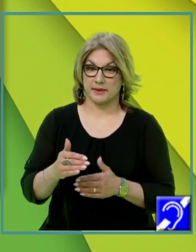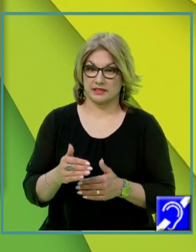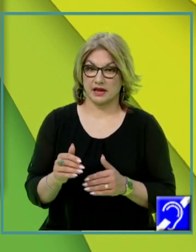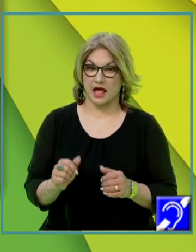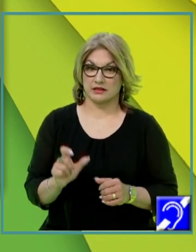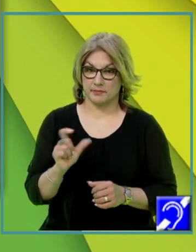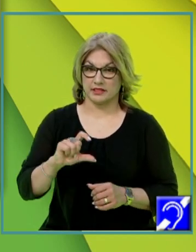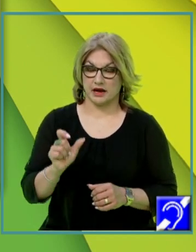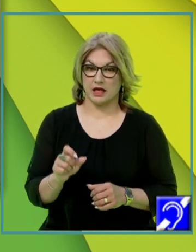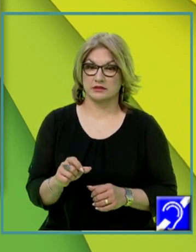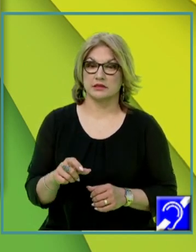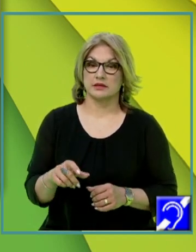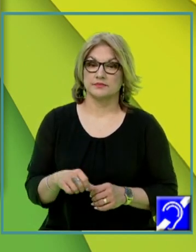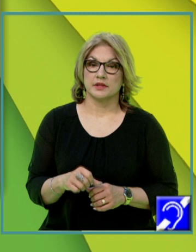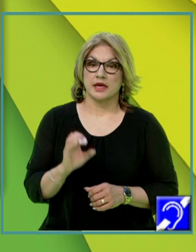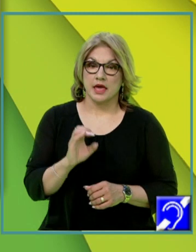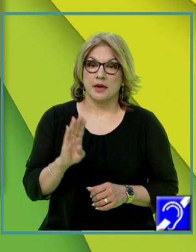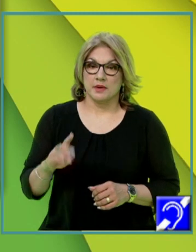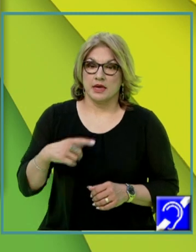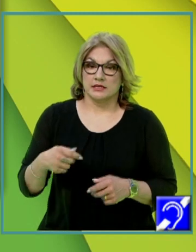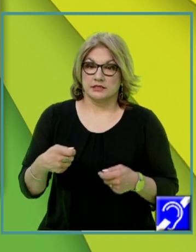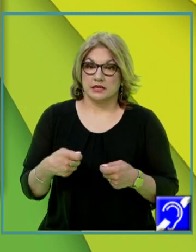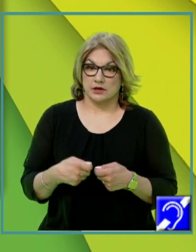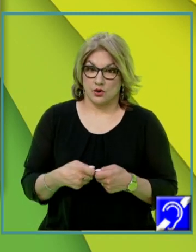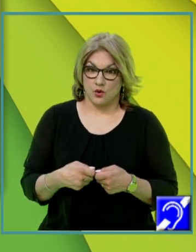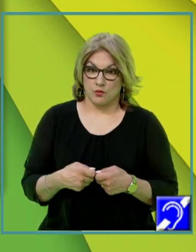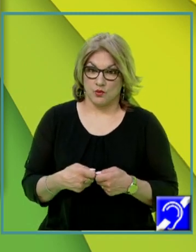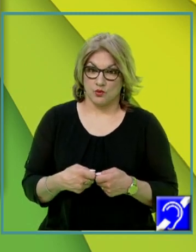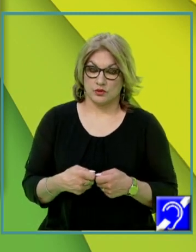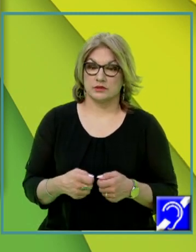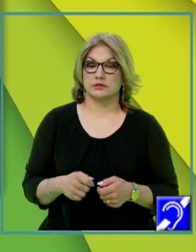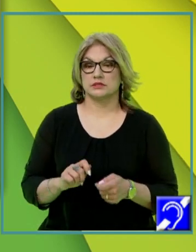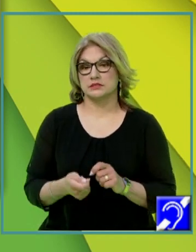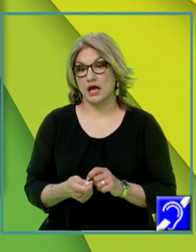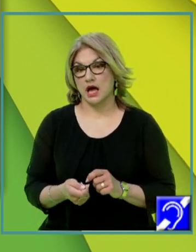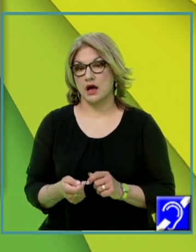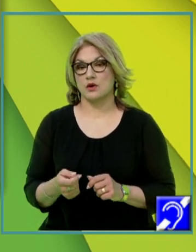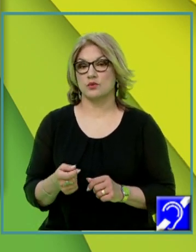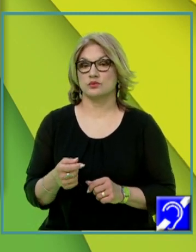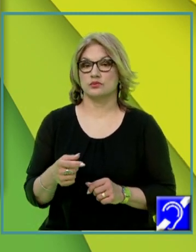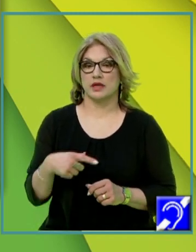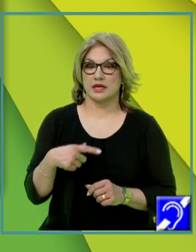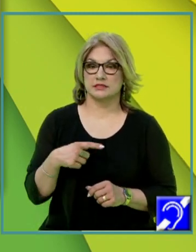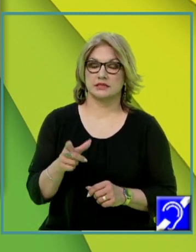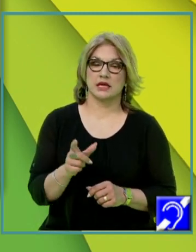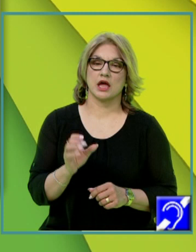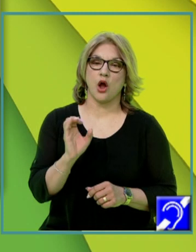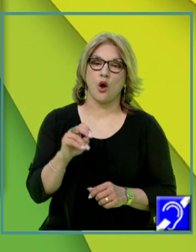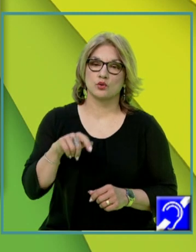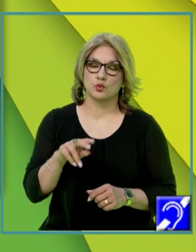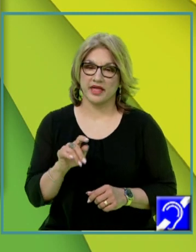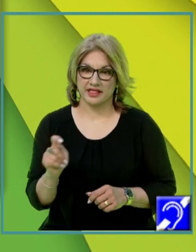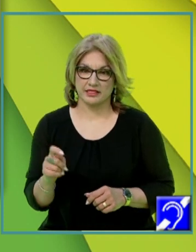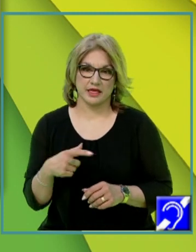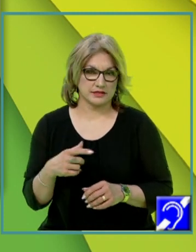Îl avem pe EB comun, deci EB, ori scriem comună, ori scriem EB congruent cu EB, cum doriți dumneavoastră,